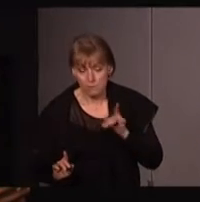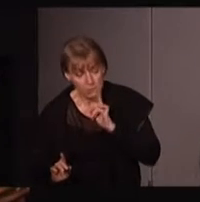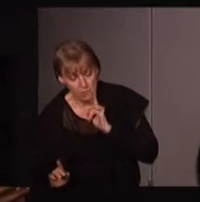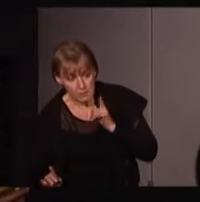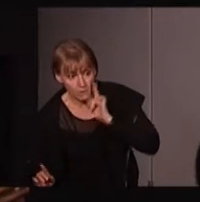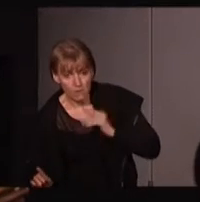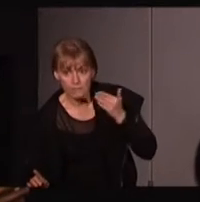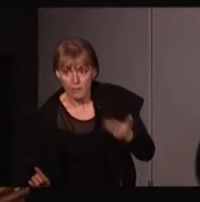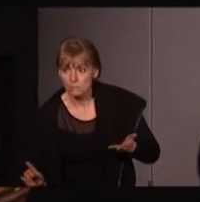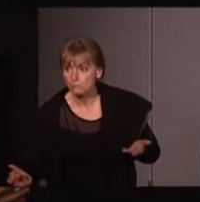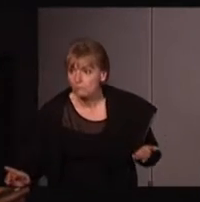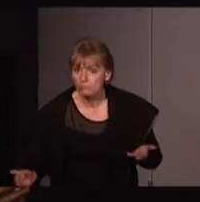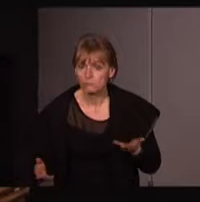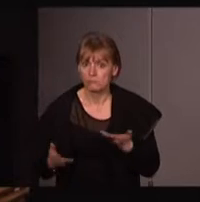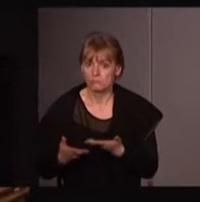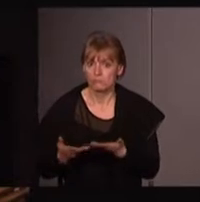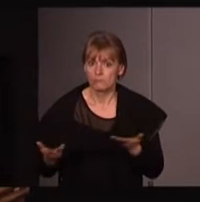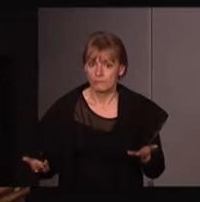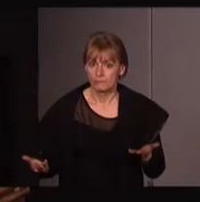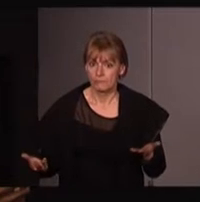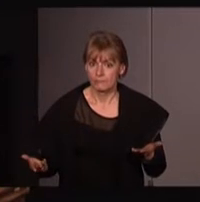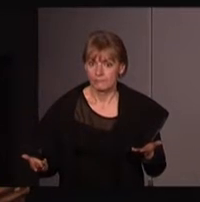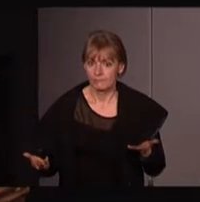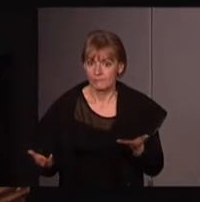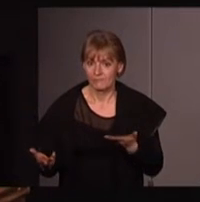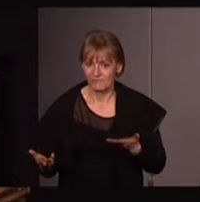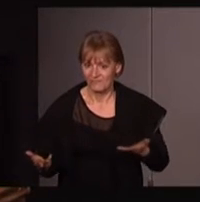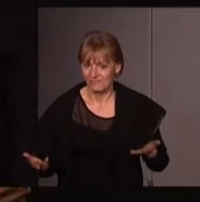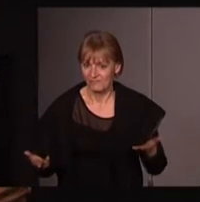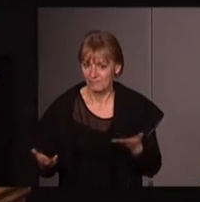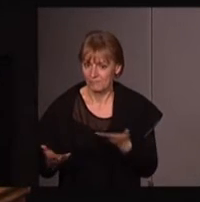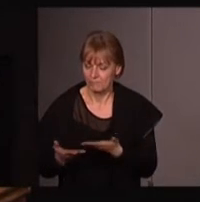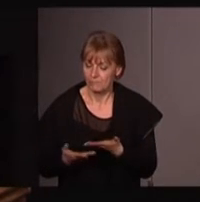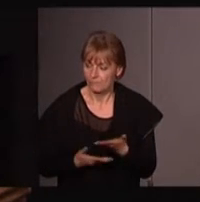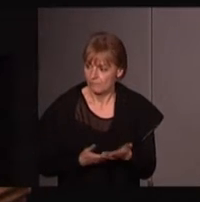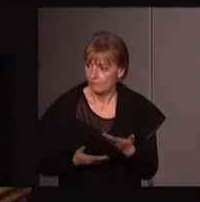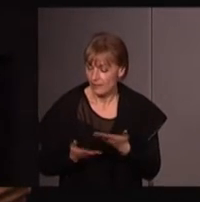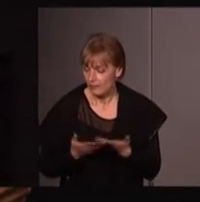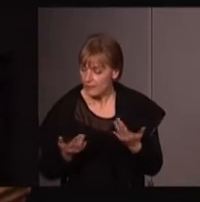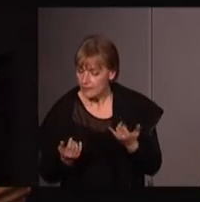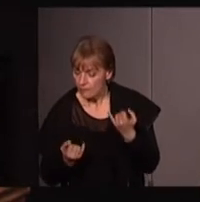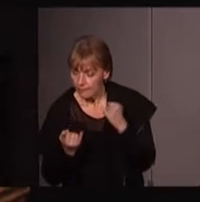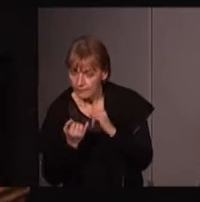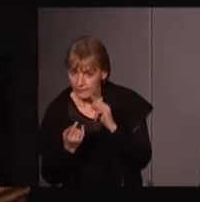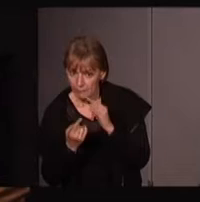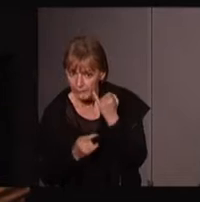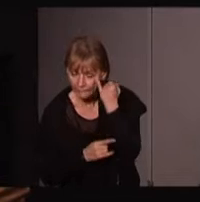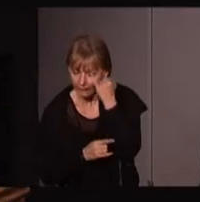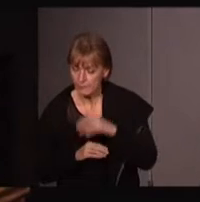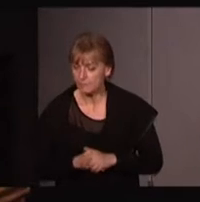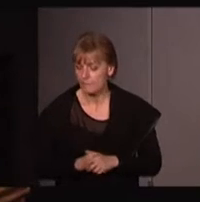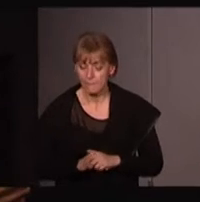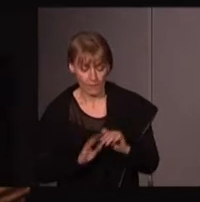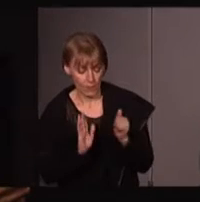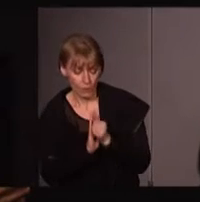? Or, ce qu'elle est en train de dire ici, et c'est vraiment, même d'un point de vue pour le coup d'histoire des idées, c'est assez étonnant, c'est que ce